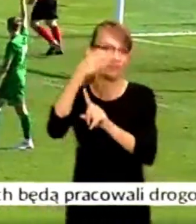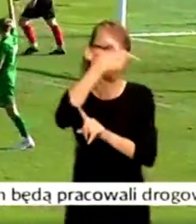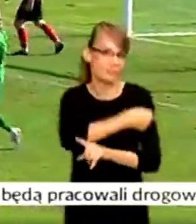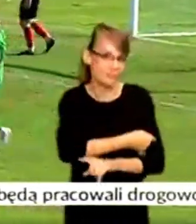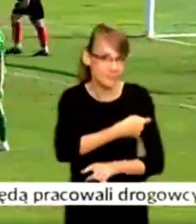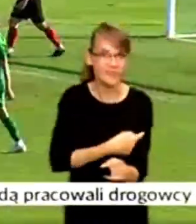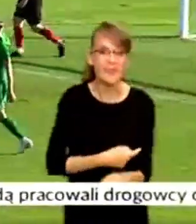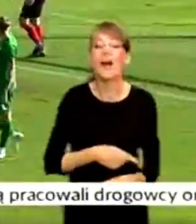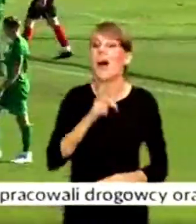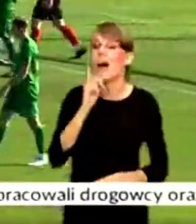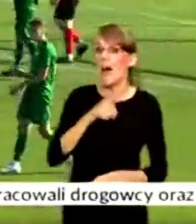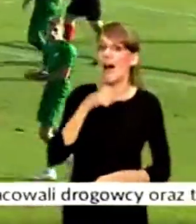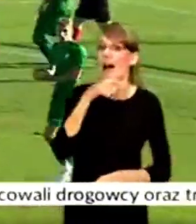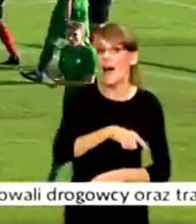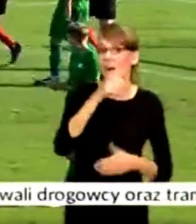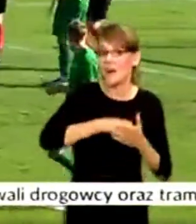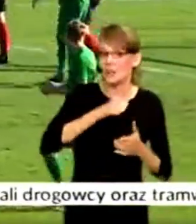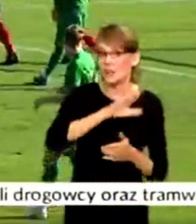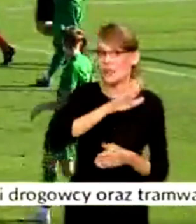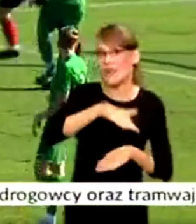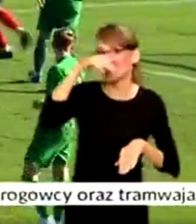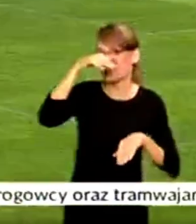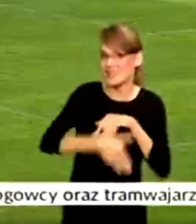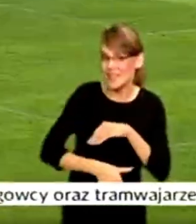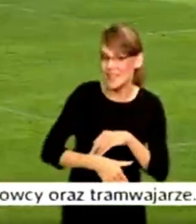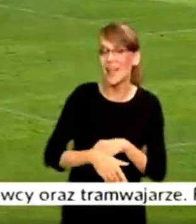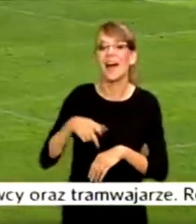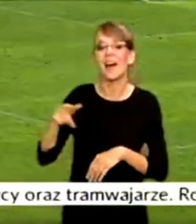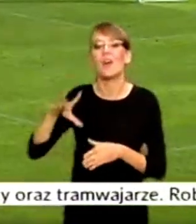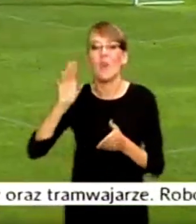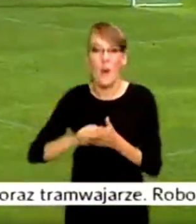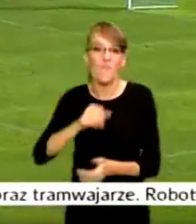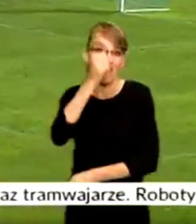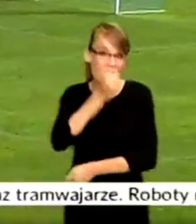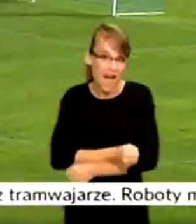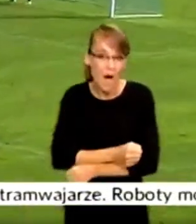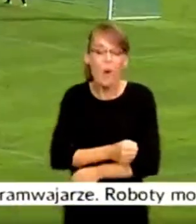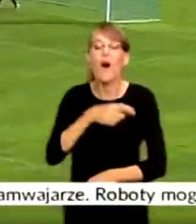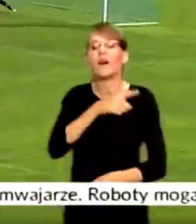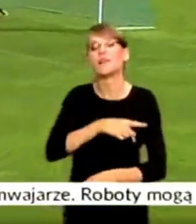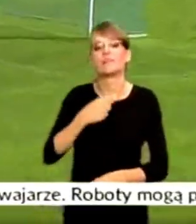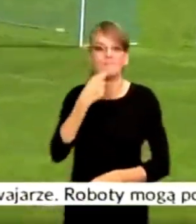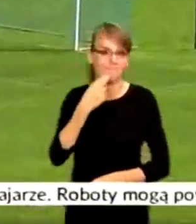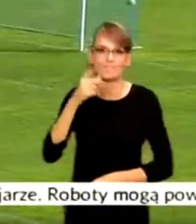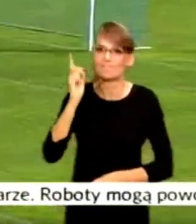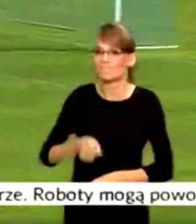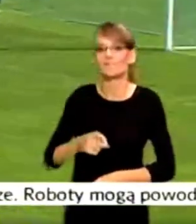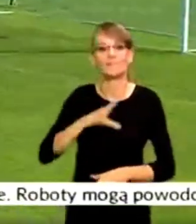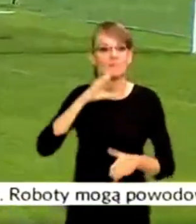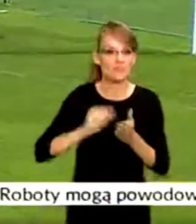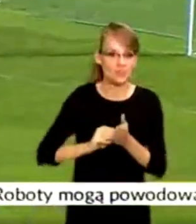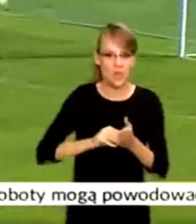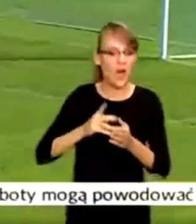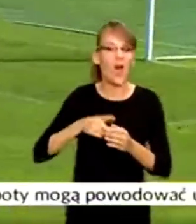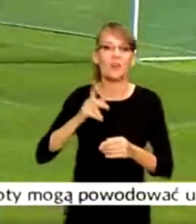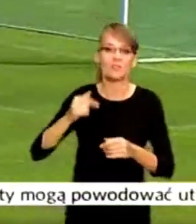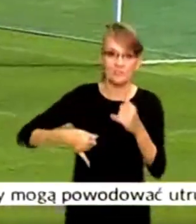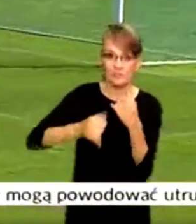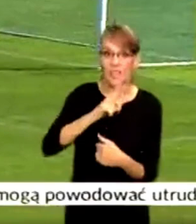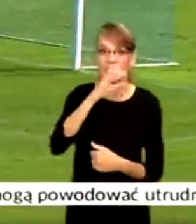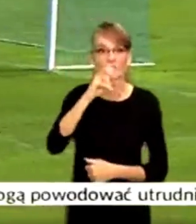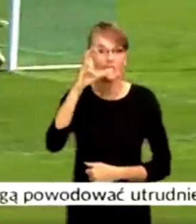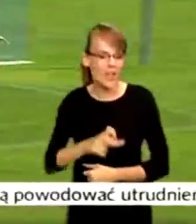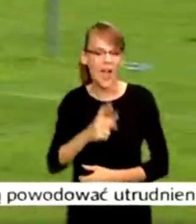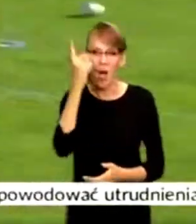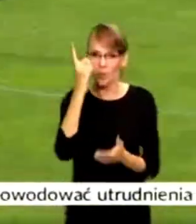uśmiechnęło się jednak do Mazowszan, bo goście znów faulowali i sędzia podyktował kolejną jedenastkę. Arkadiusz Ciach tym razem się